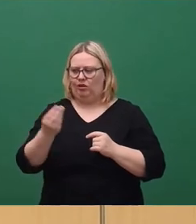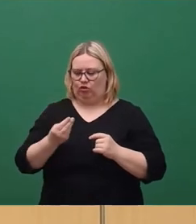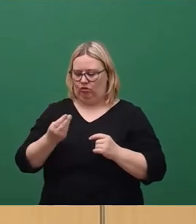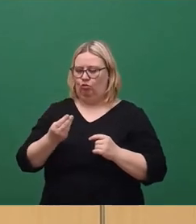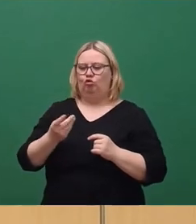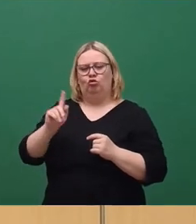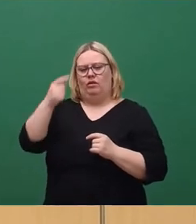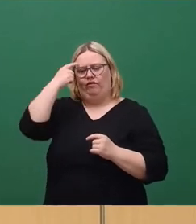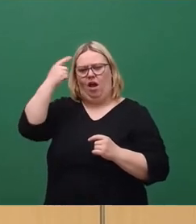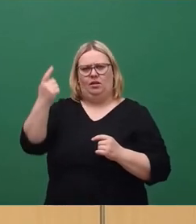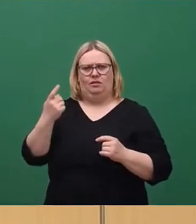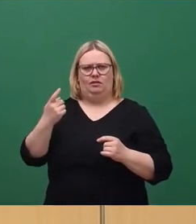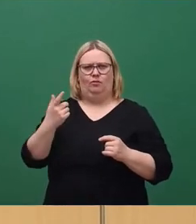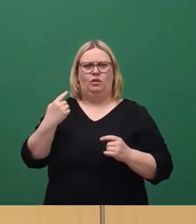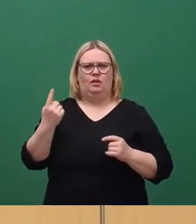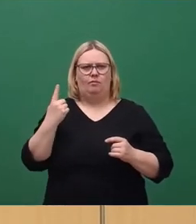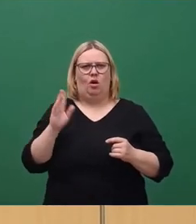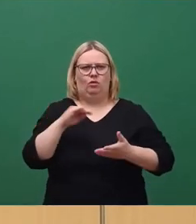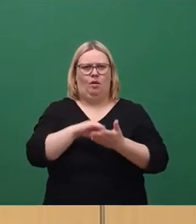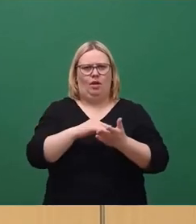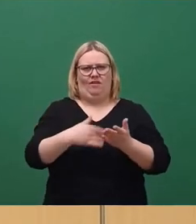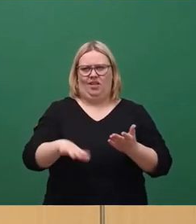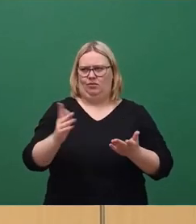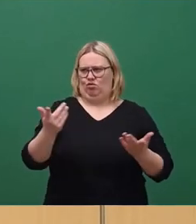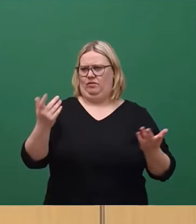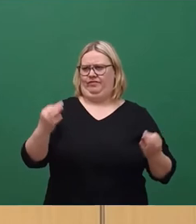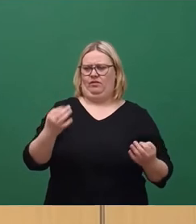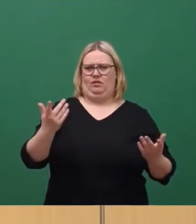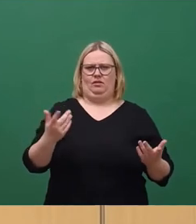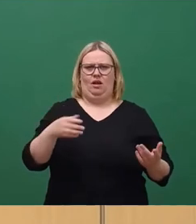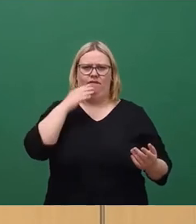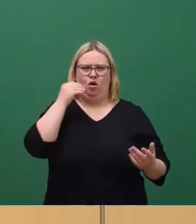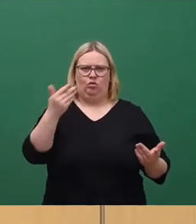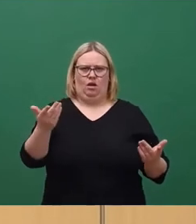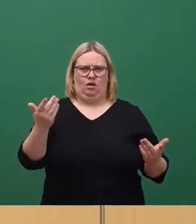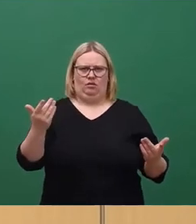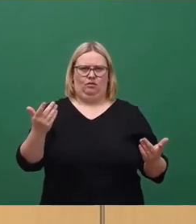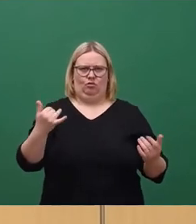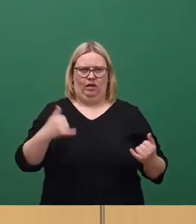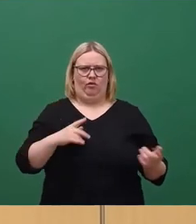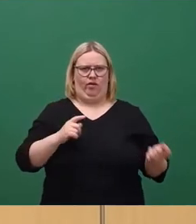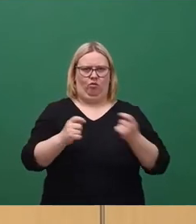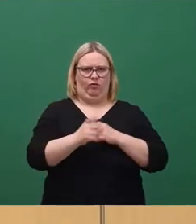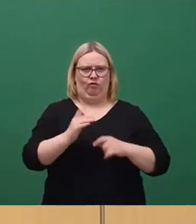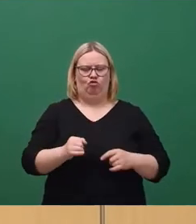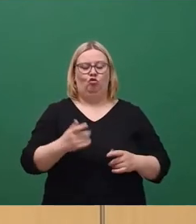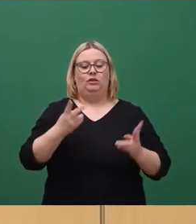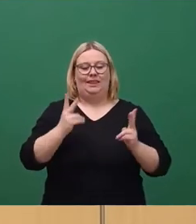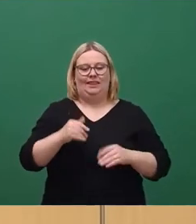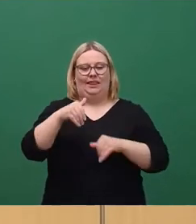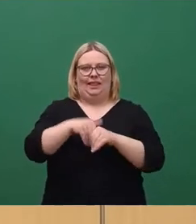gut, weil er hier ja selbst einschlägigste Erfahrungen mitbringt. Und seriöse interfraktionelle